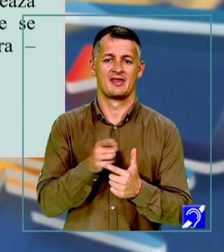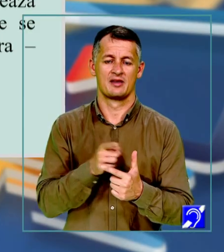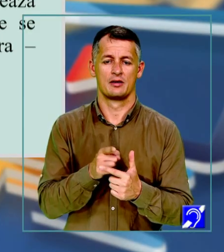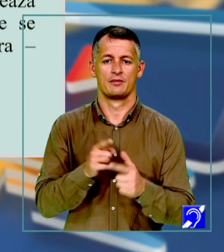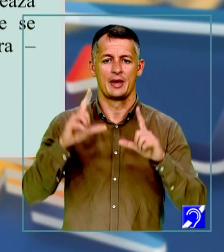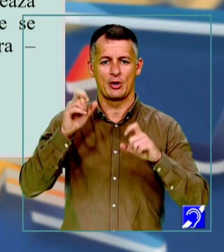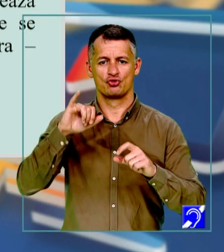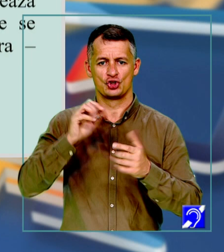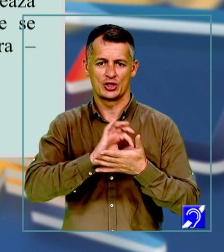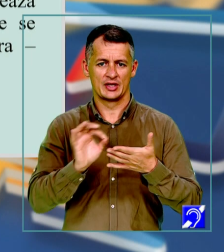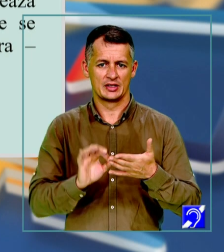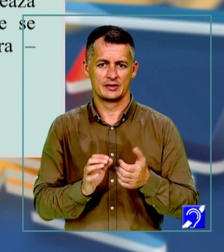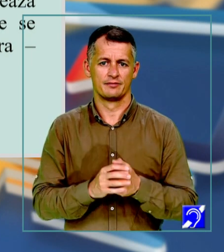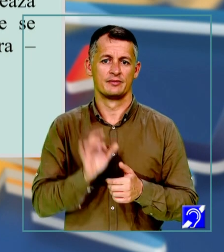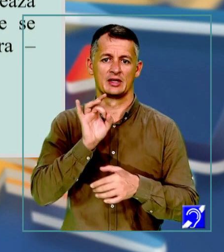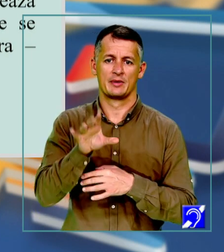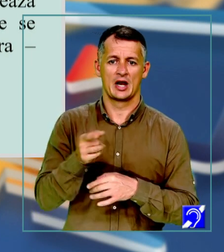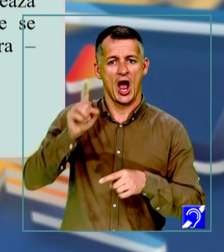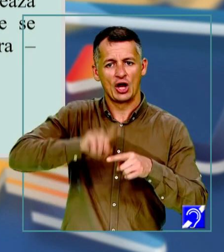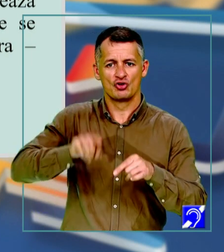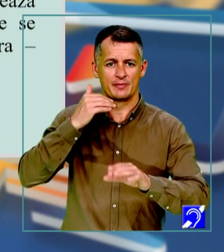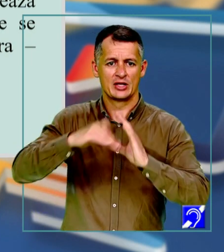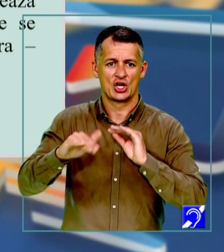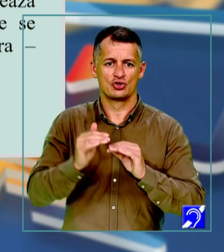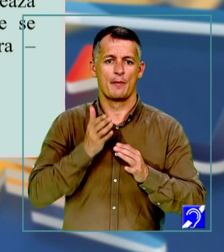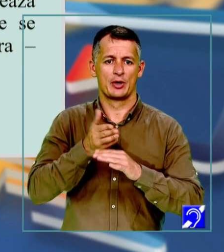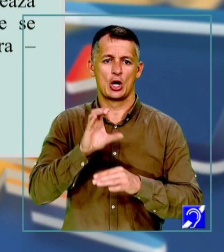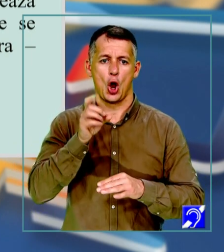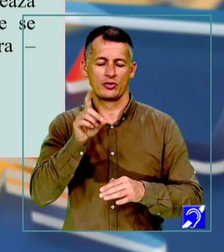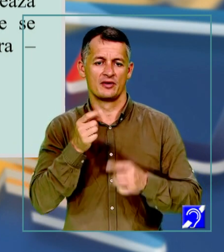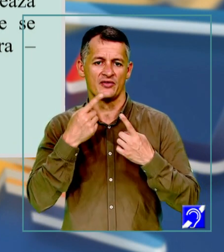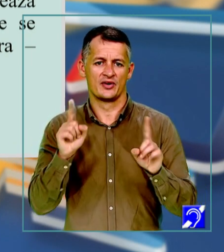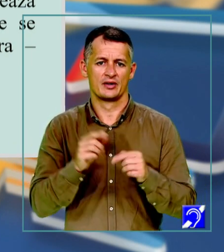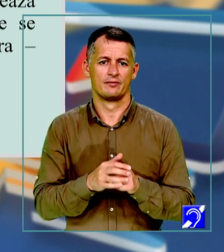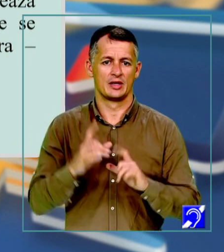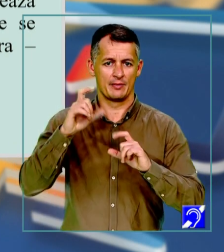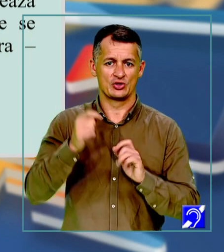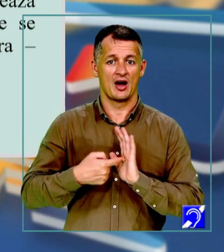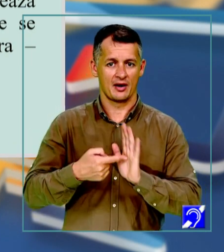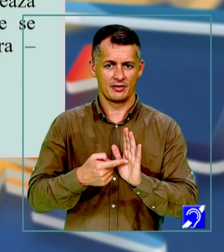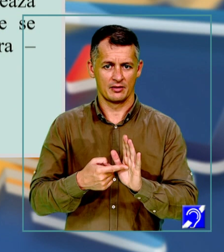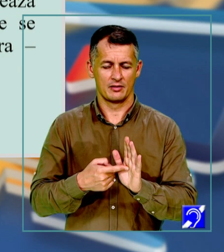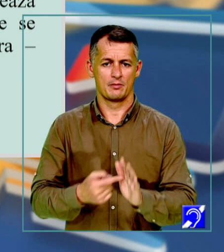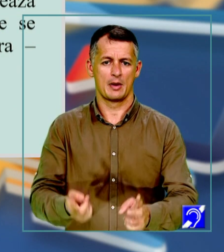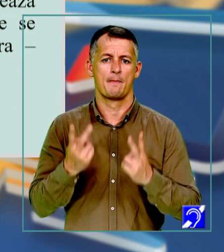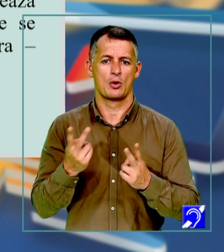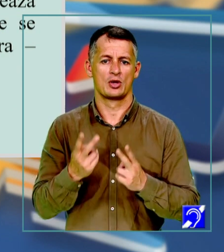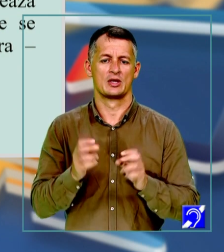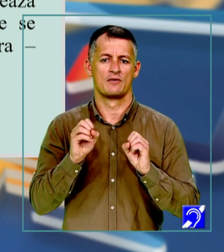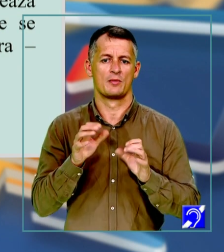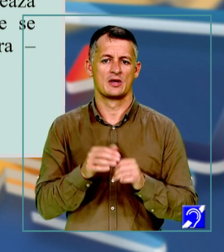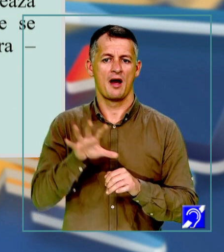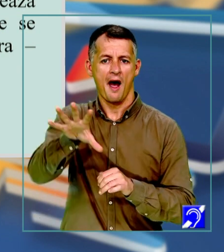Transmiterea aceluiași mesaj prin coduri diferite. Imaginea esențializează informația, nu atrage atenția